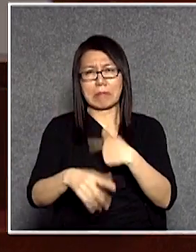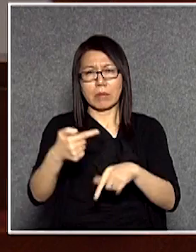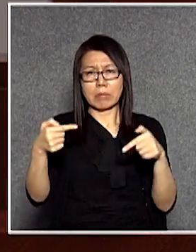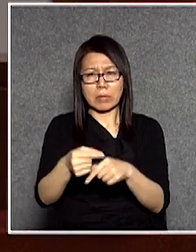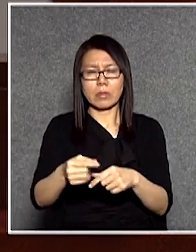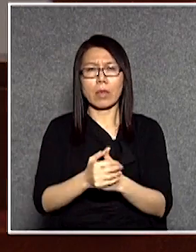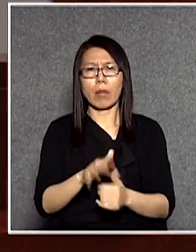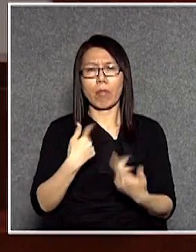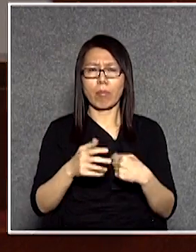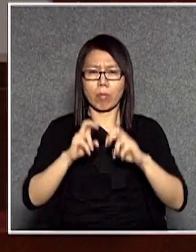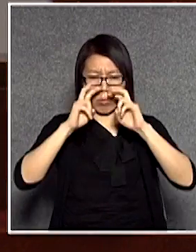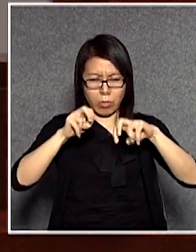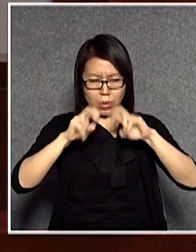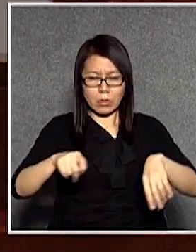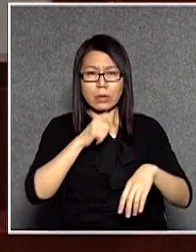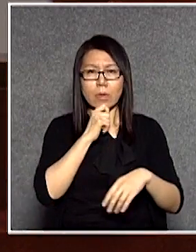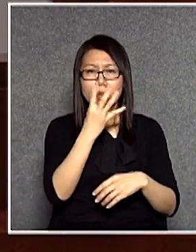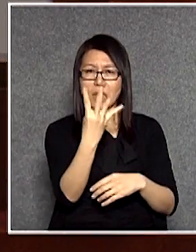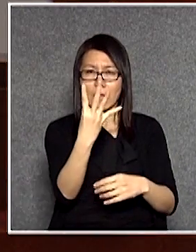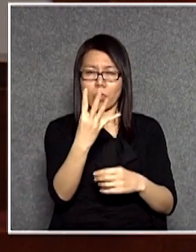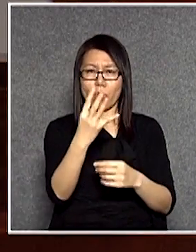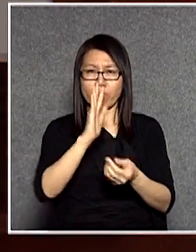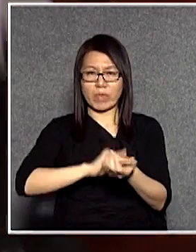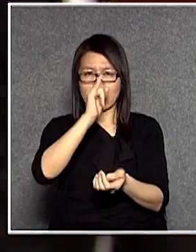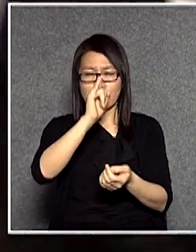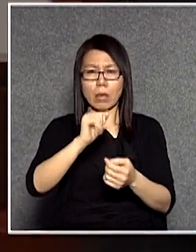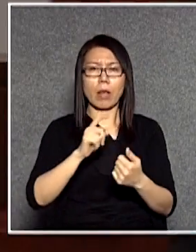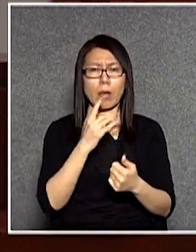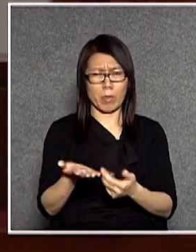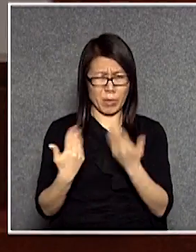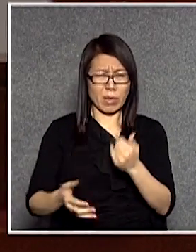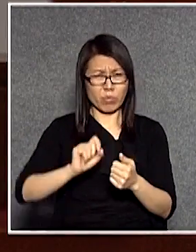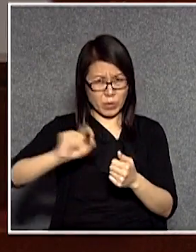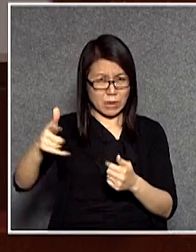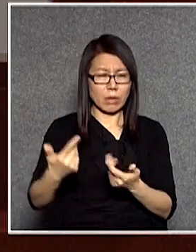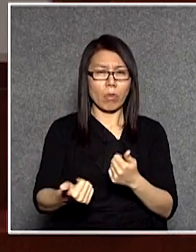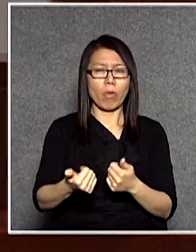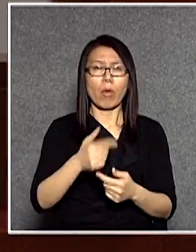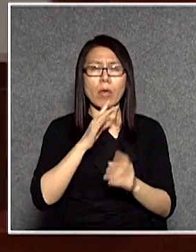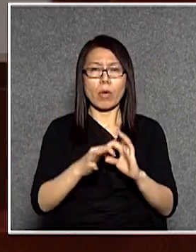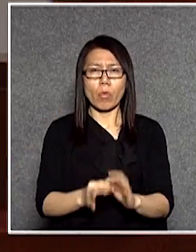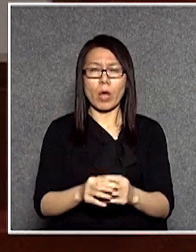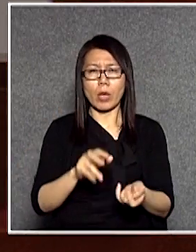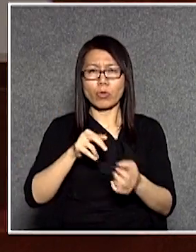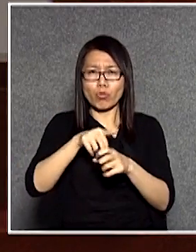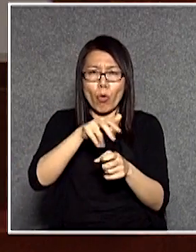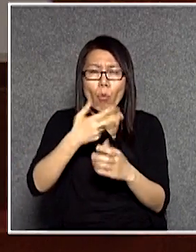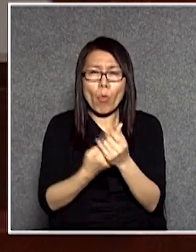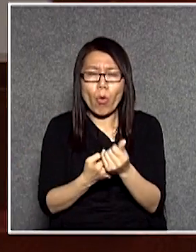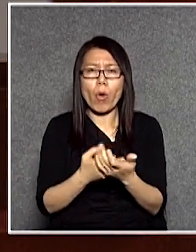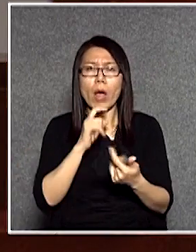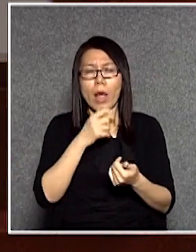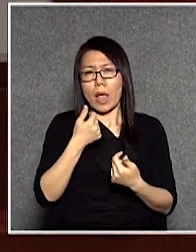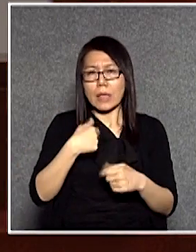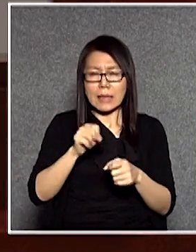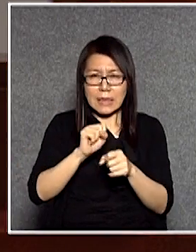但是又揭發了四宗違規的個案比前年又多涉及的醫院包括養和、家樂沙、香港、港安、